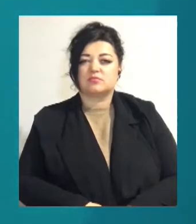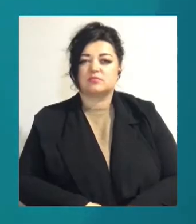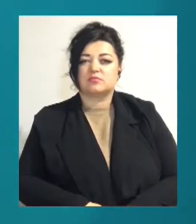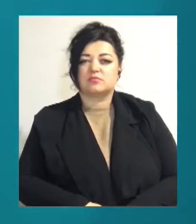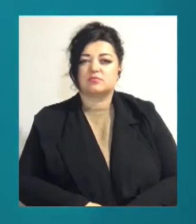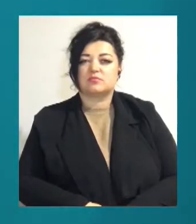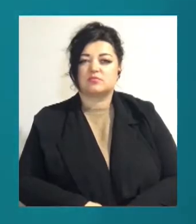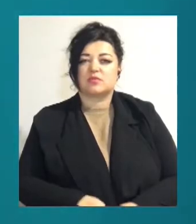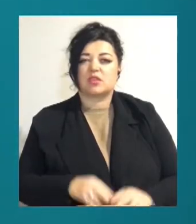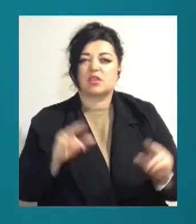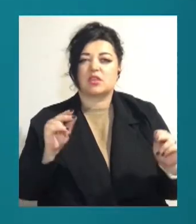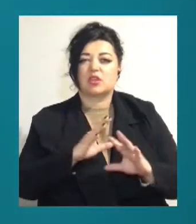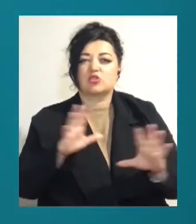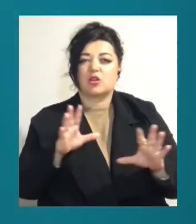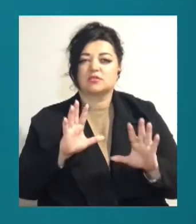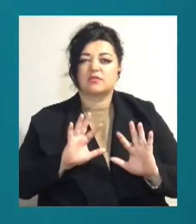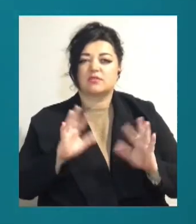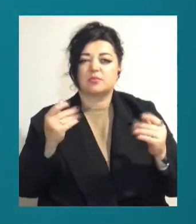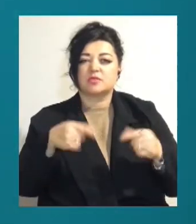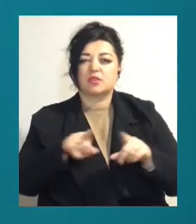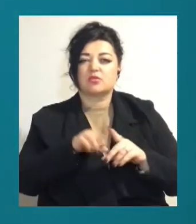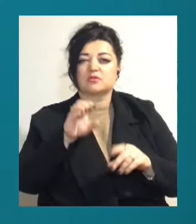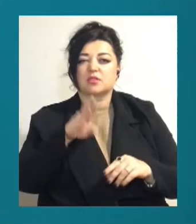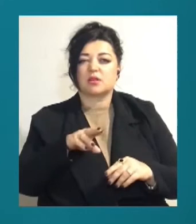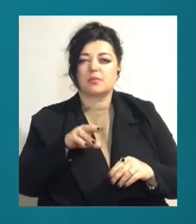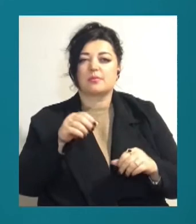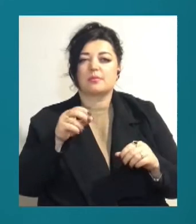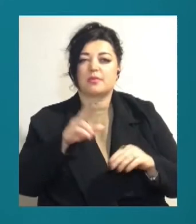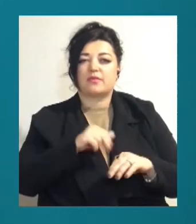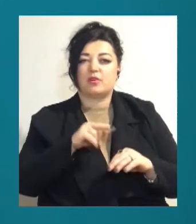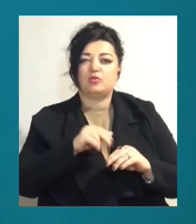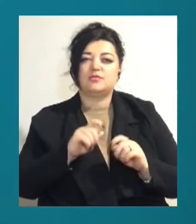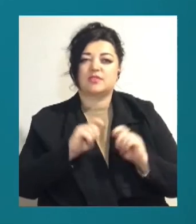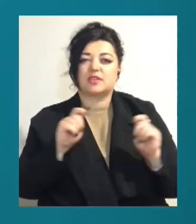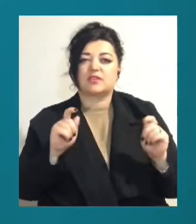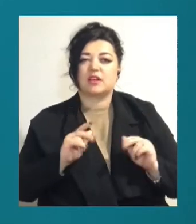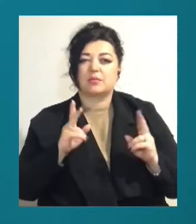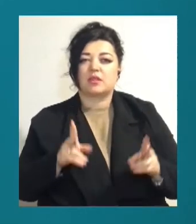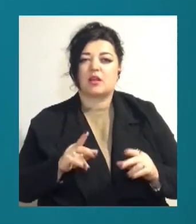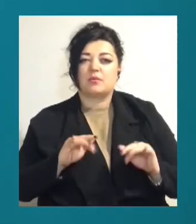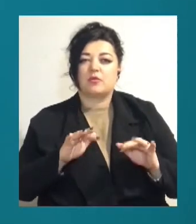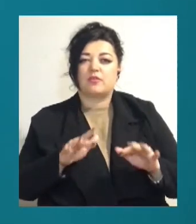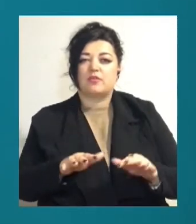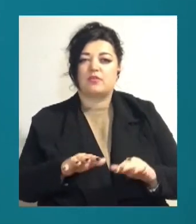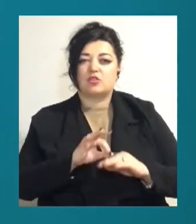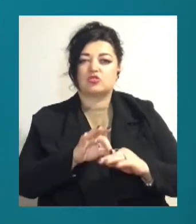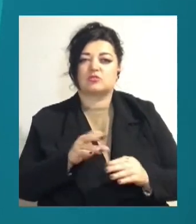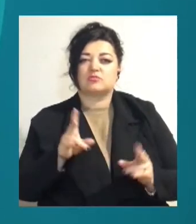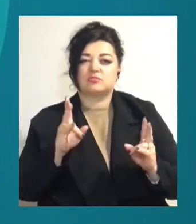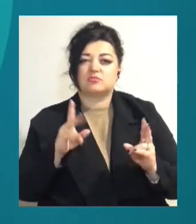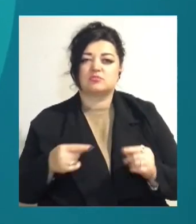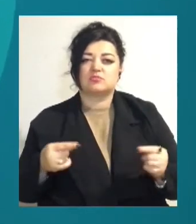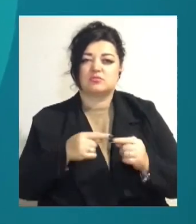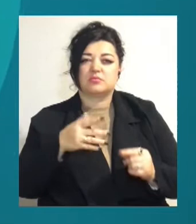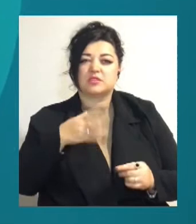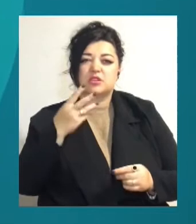Нещасний випадок. За такою статтею правоохоронці відкрили кримінальне провадження стосовно загибелі 69-річної жінки, на